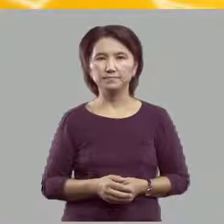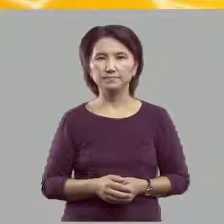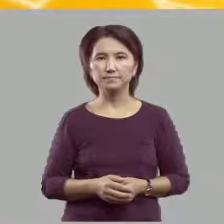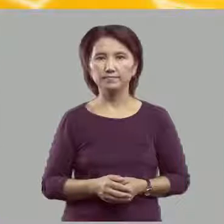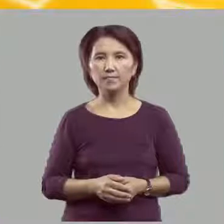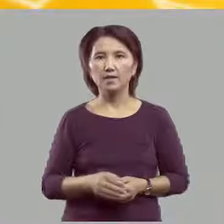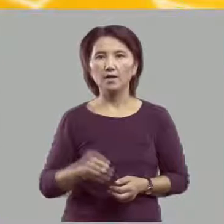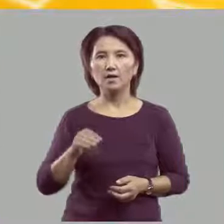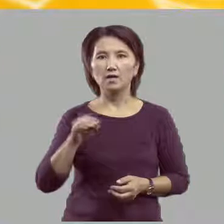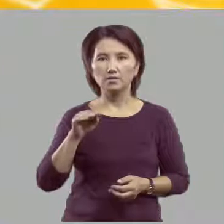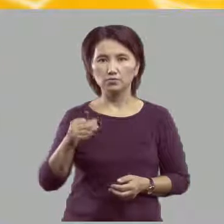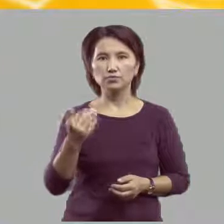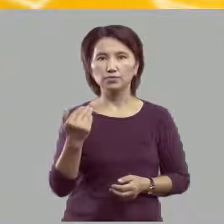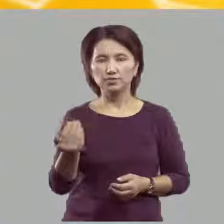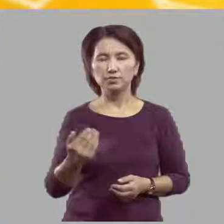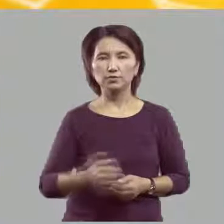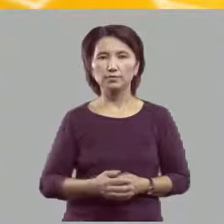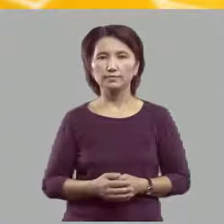коснувшись её.